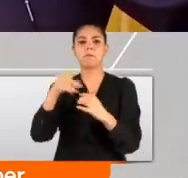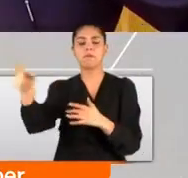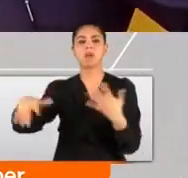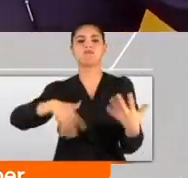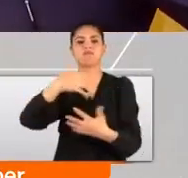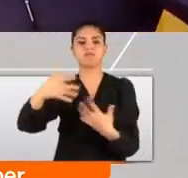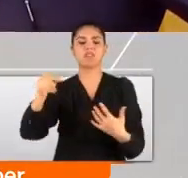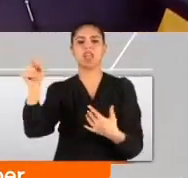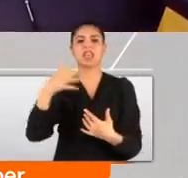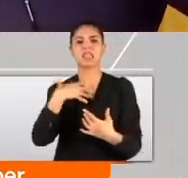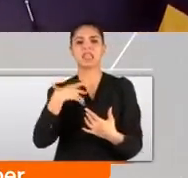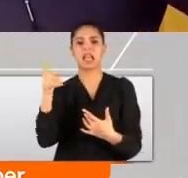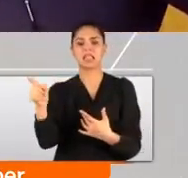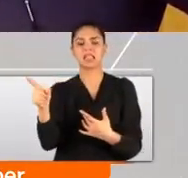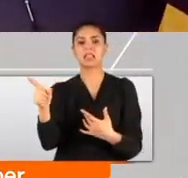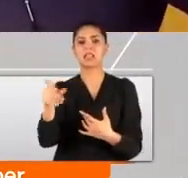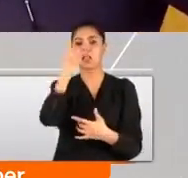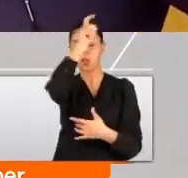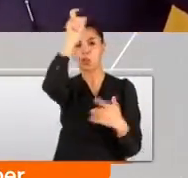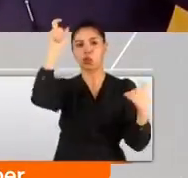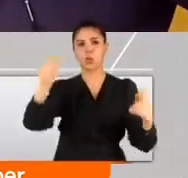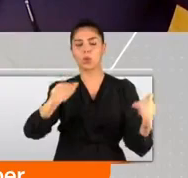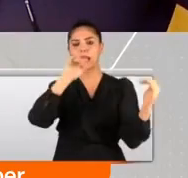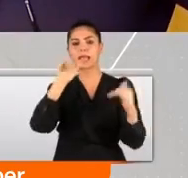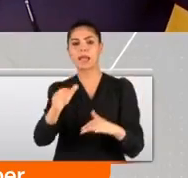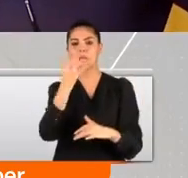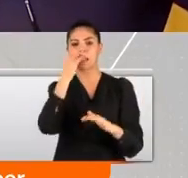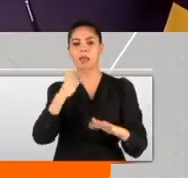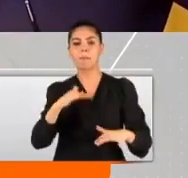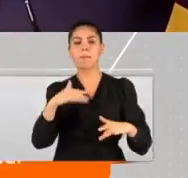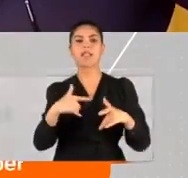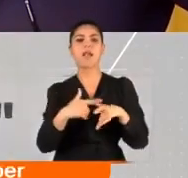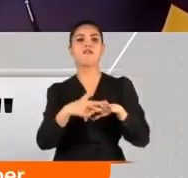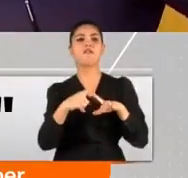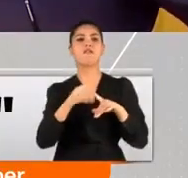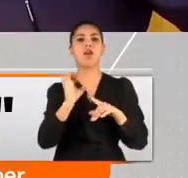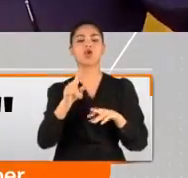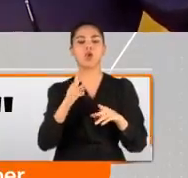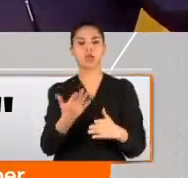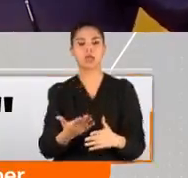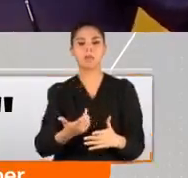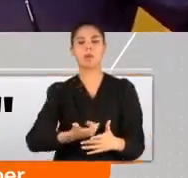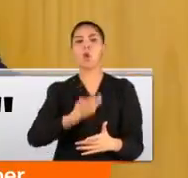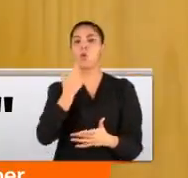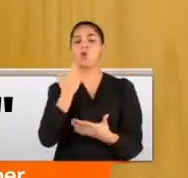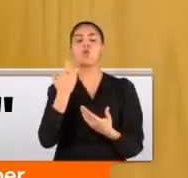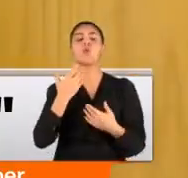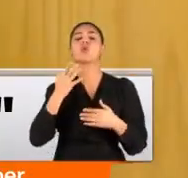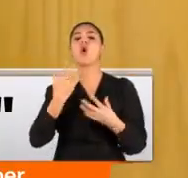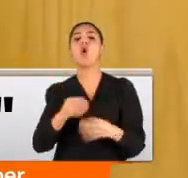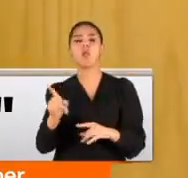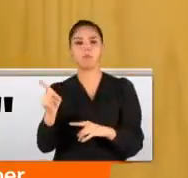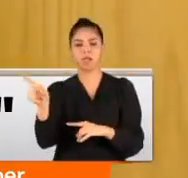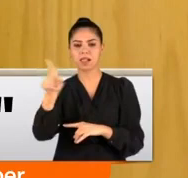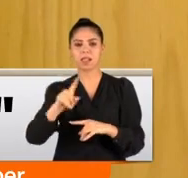Tıpkı Hümeyni gibi Türkiye'ye gelmesini bekledikleri Fethullah Gülen'e fazla umut bağlamasınlar. Çünkü